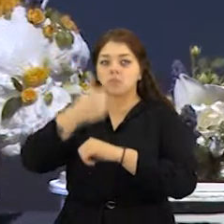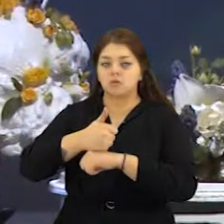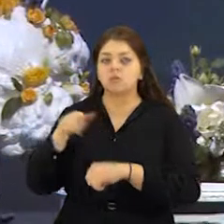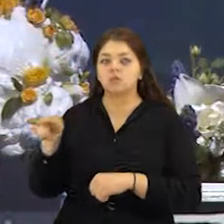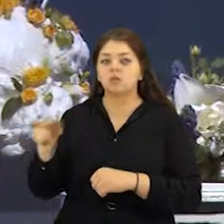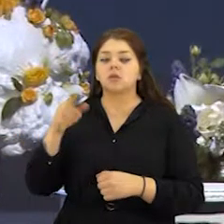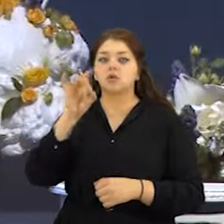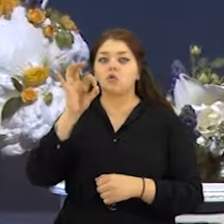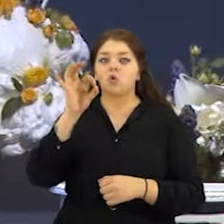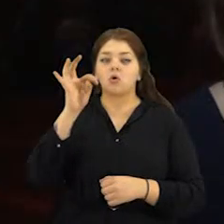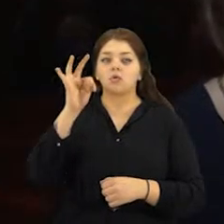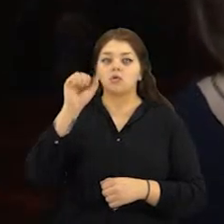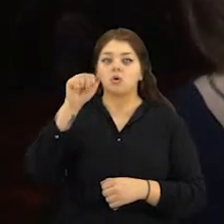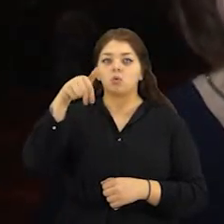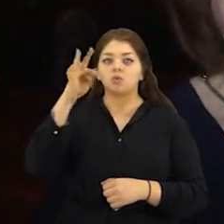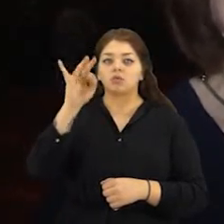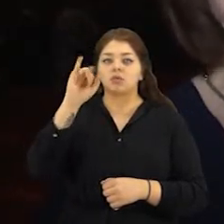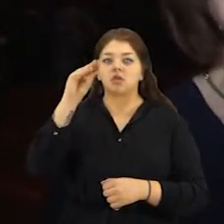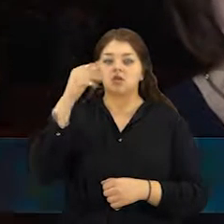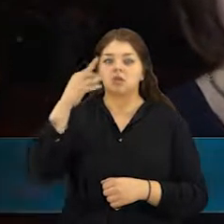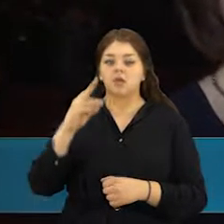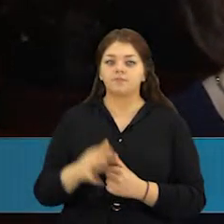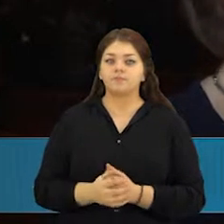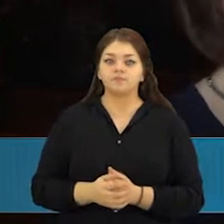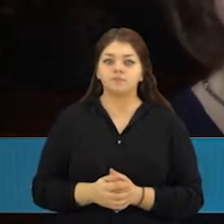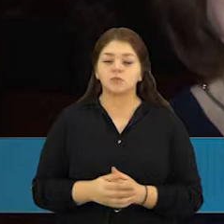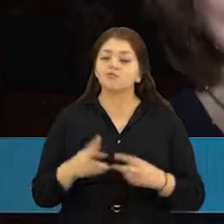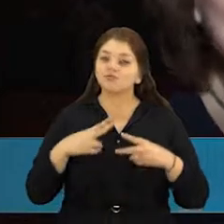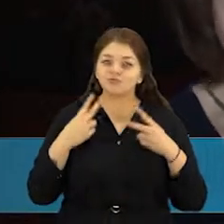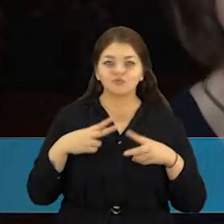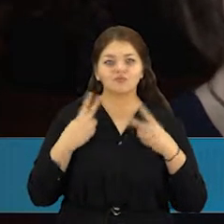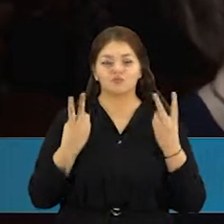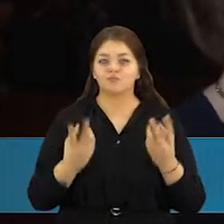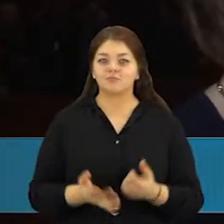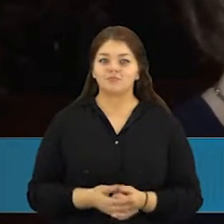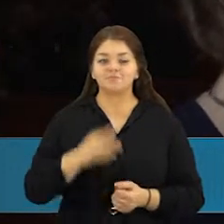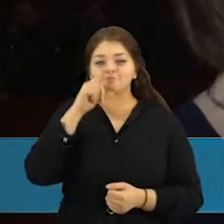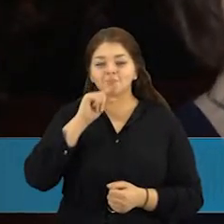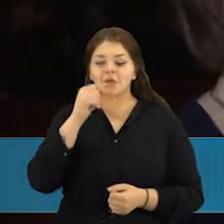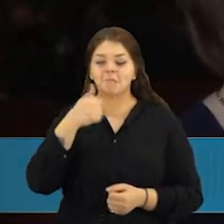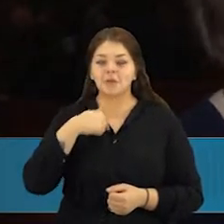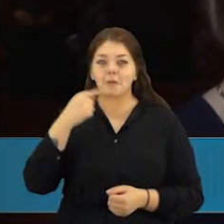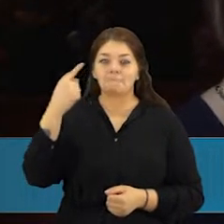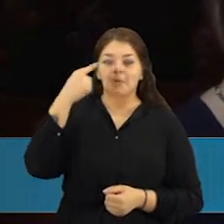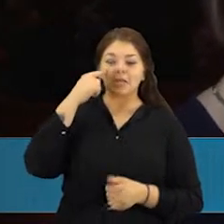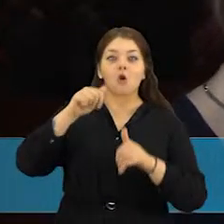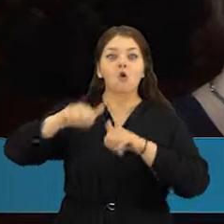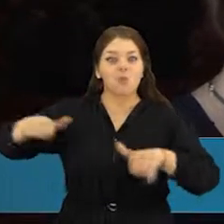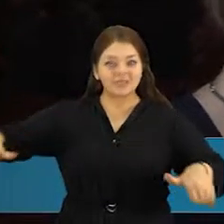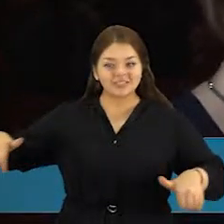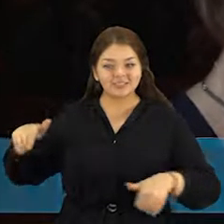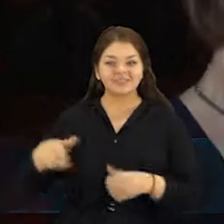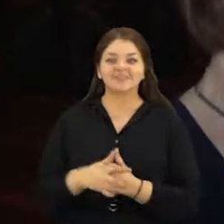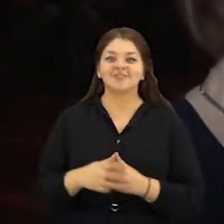pirmininkiai jūratį gotų tieniai. Esu labai pakilėta, labai džiugu ir smagu, kad mane pastebėjo komisija,